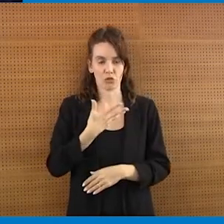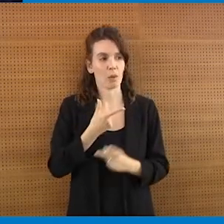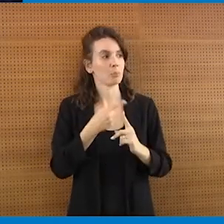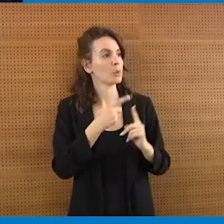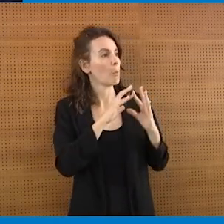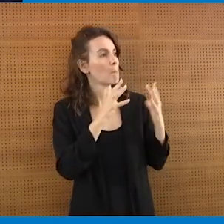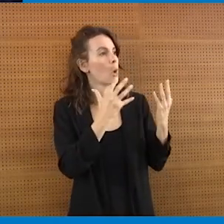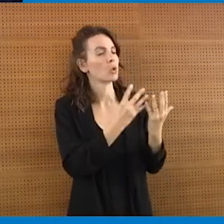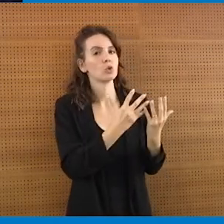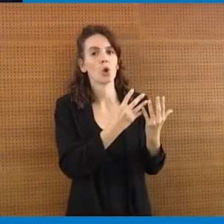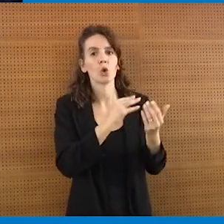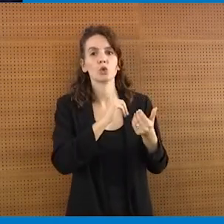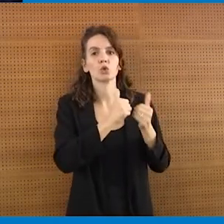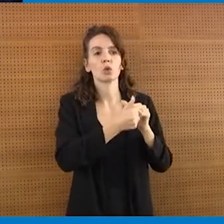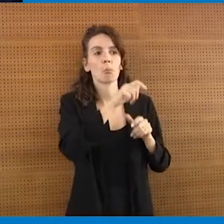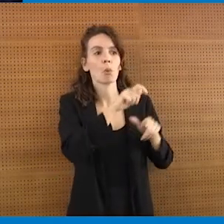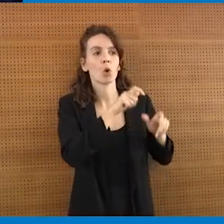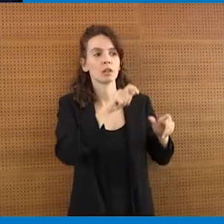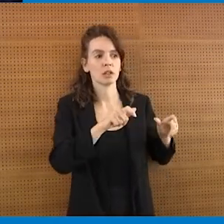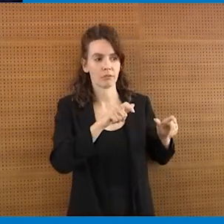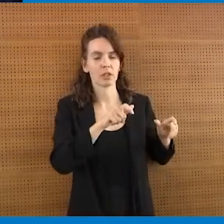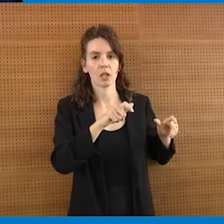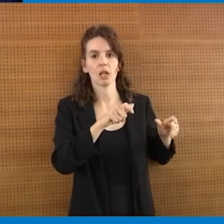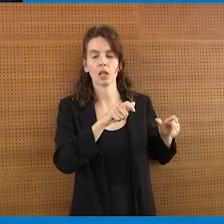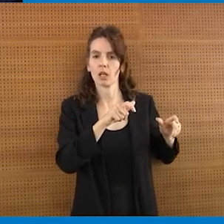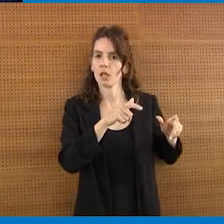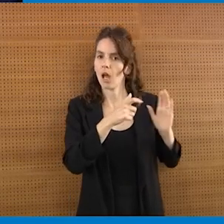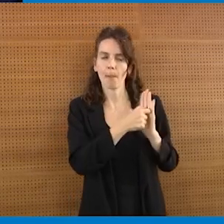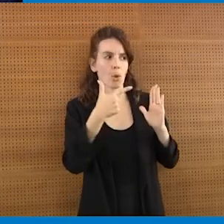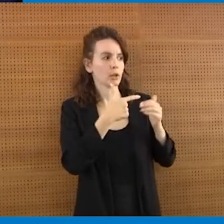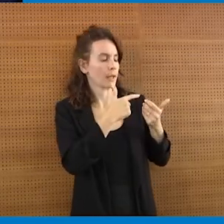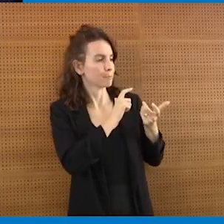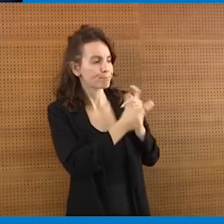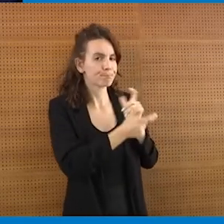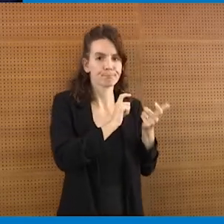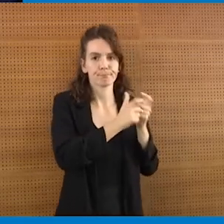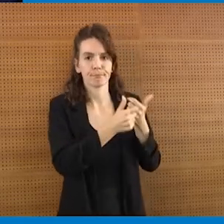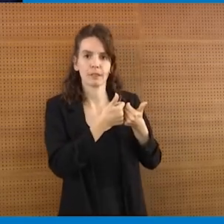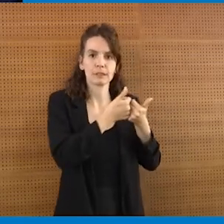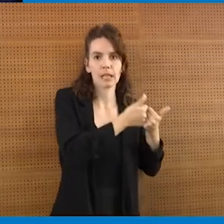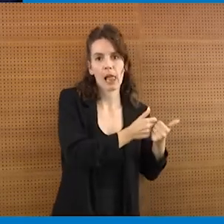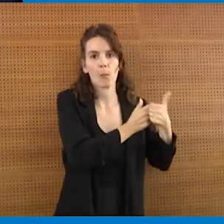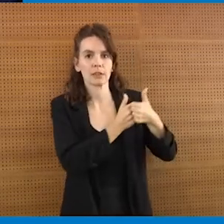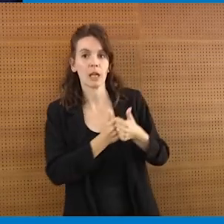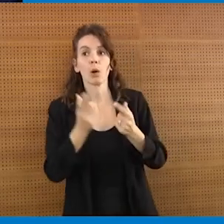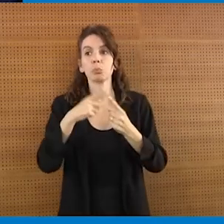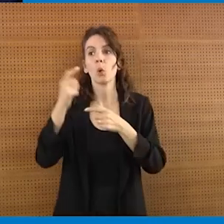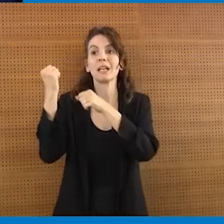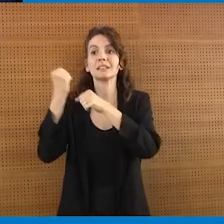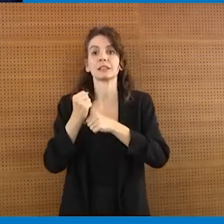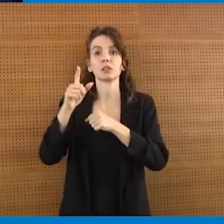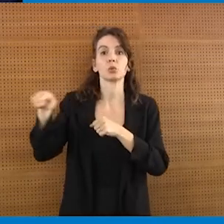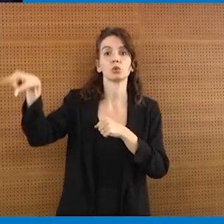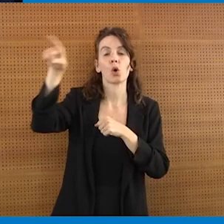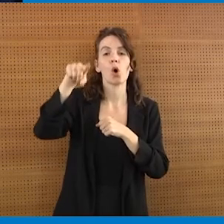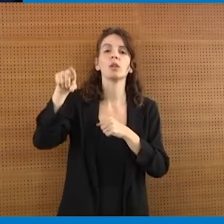senso e per noi è molto importante e poi è chiaro che ci deve essere anche il lavoro delle istituzioni, ma